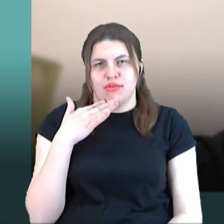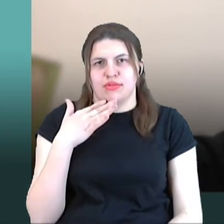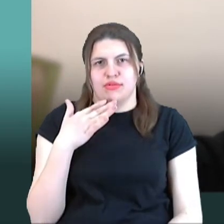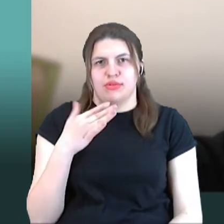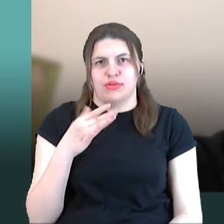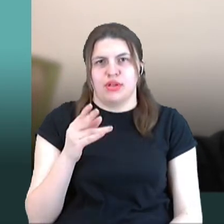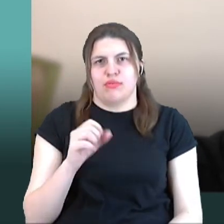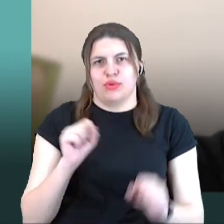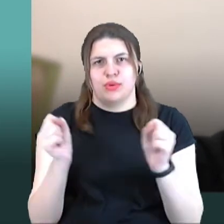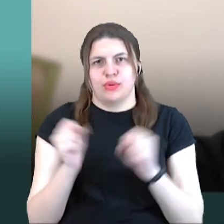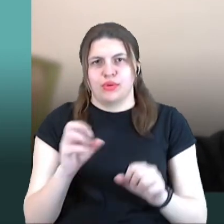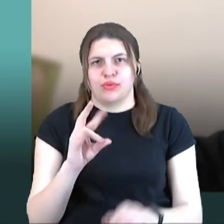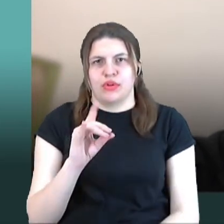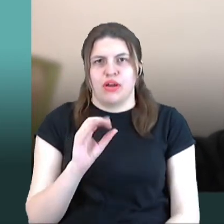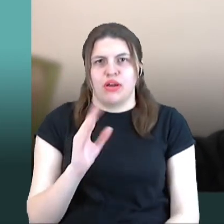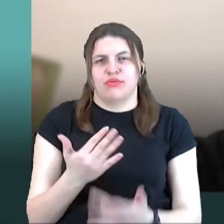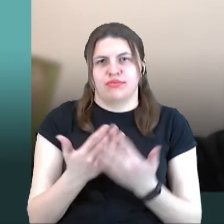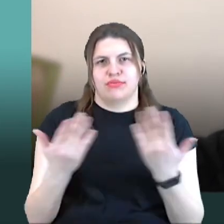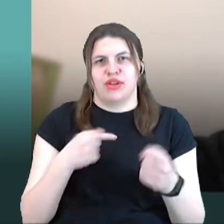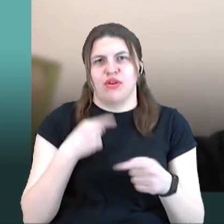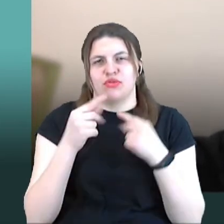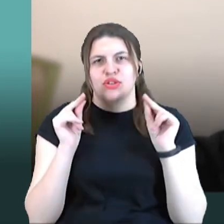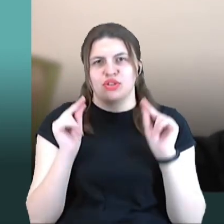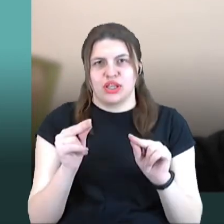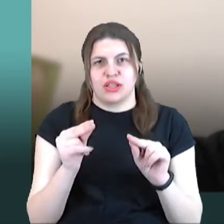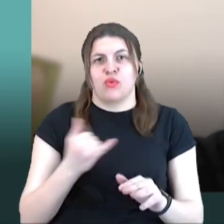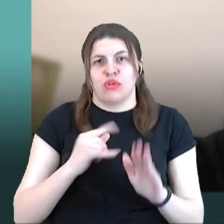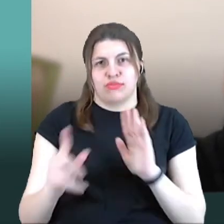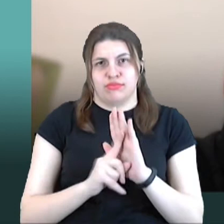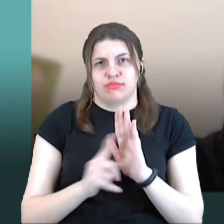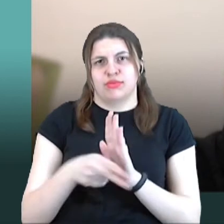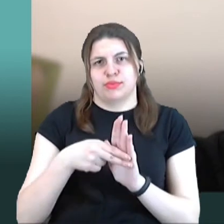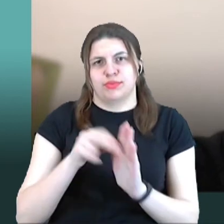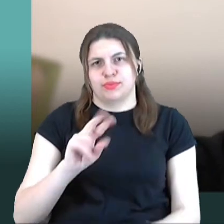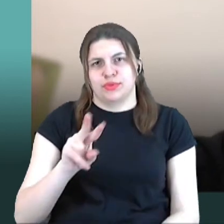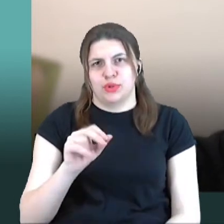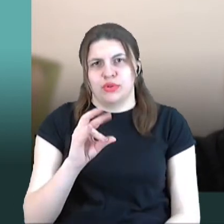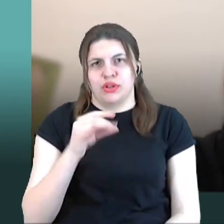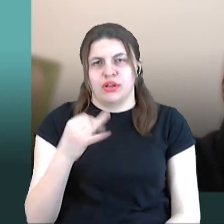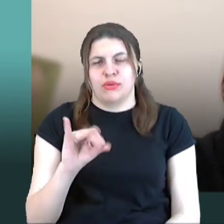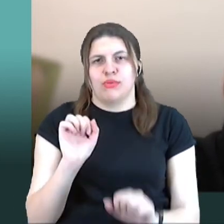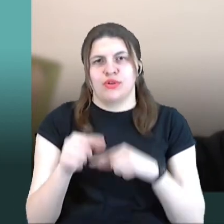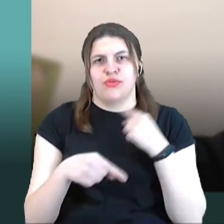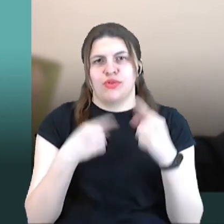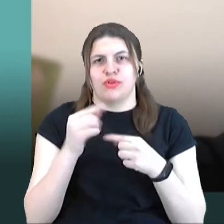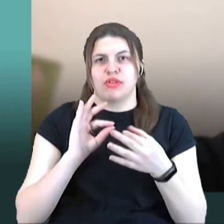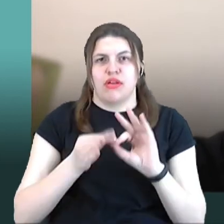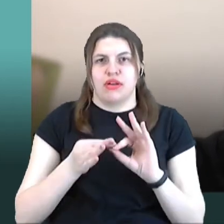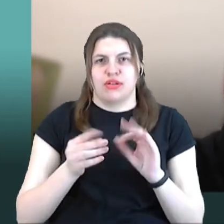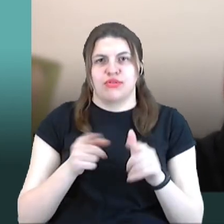чи ще чогось, ну давайте говорити чесно, в нас ходить Хюндай, можемо говорити складно чи не складно там,